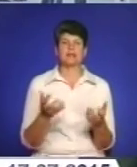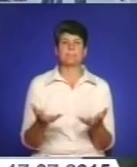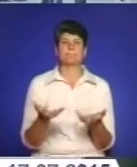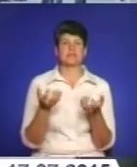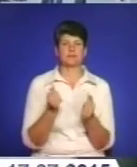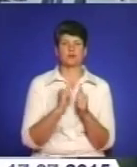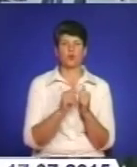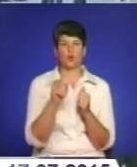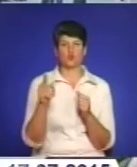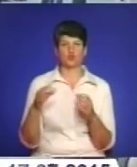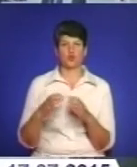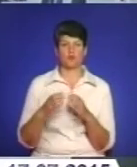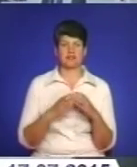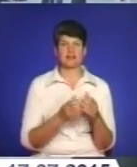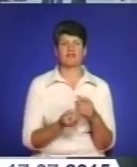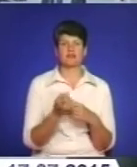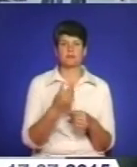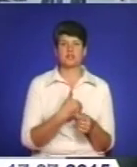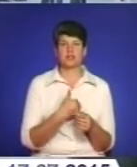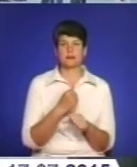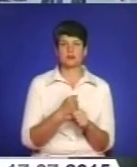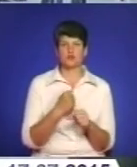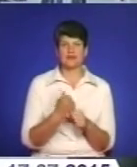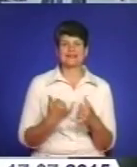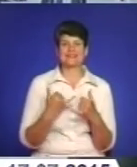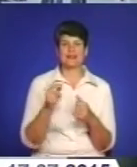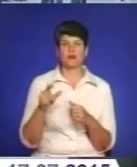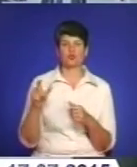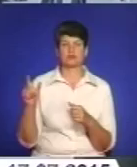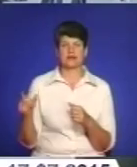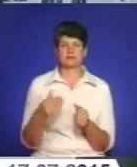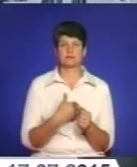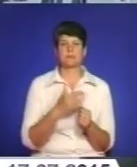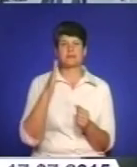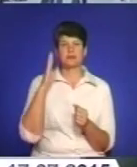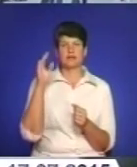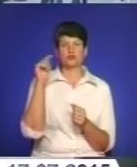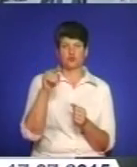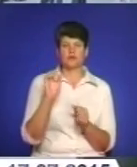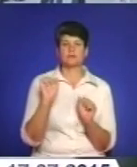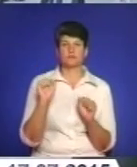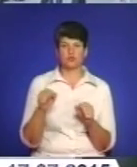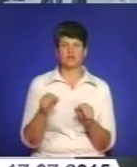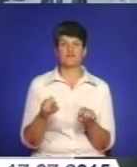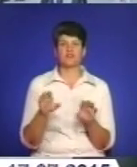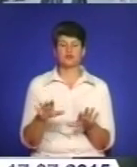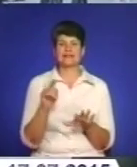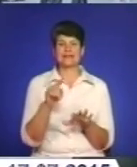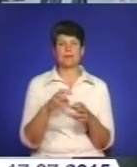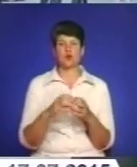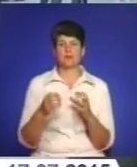громаду, яка виявить бажання працювати для людей, і з перспективою того, що вона буде здатна вирішувати ті проблеми, які потребує